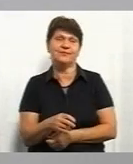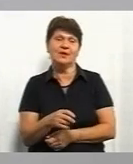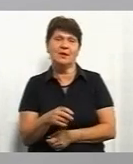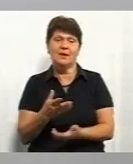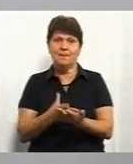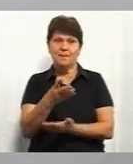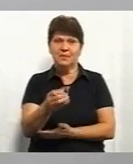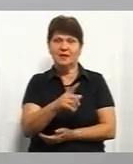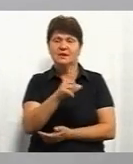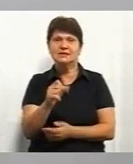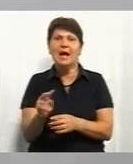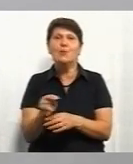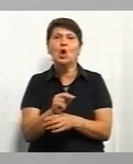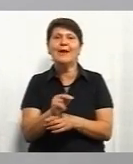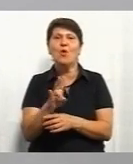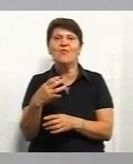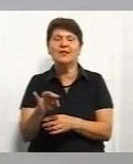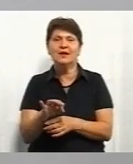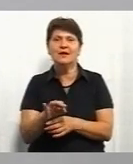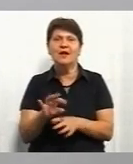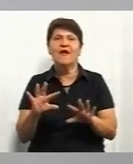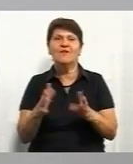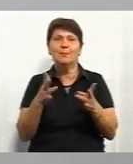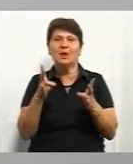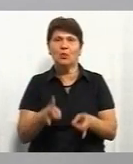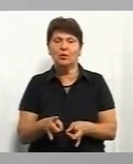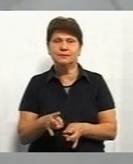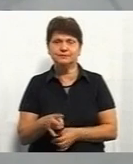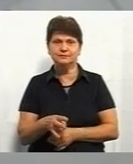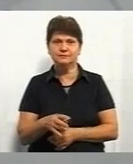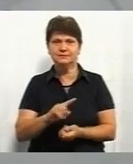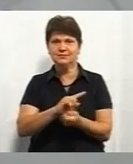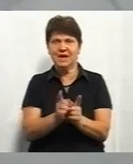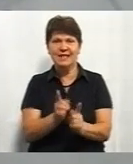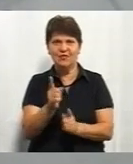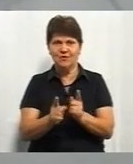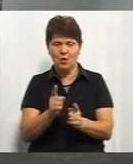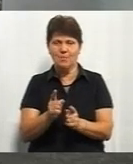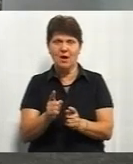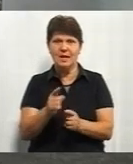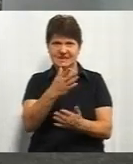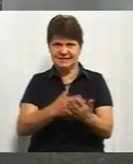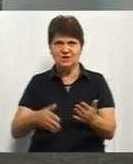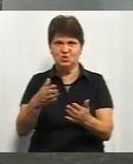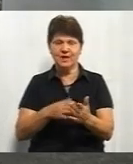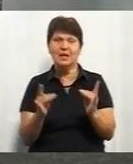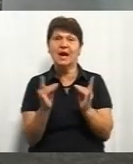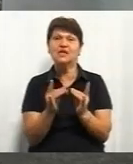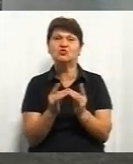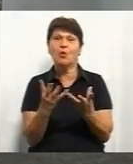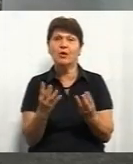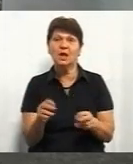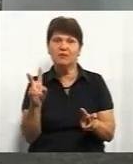оплата за пролікований випадок. Тобто... Реформа скасувала оцю систему ліжкоднів? Так, вона скасувала,